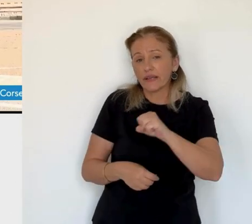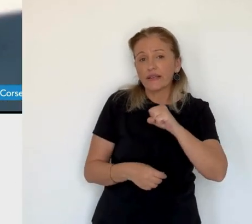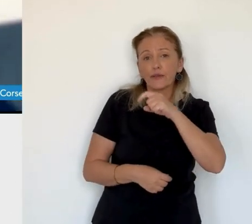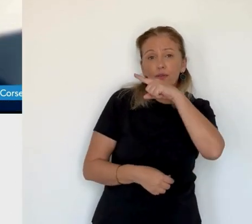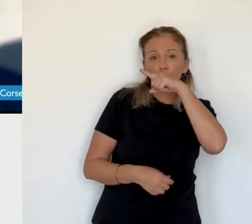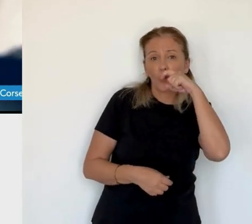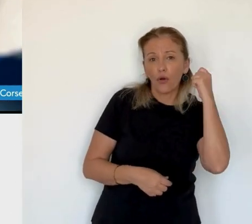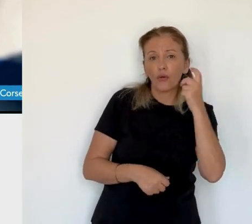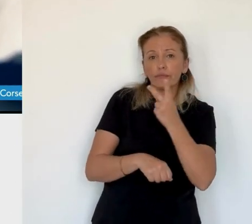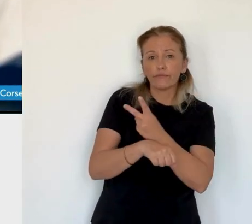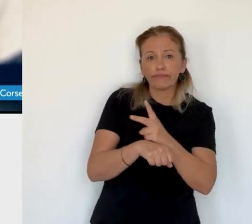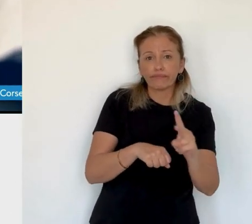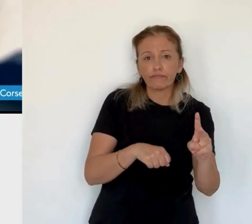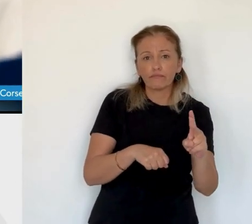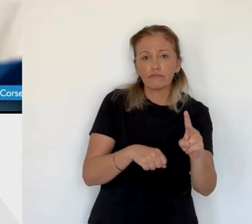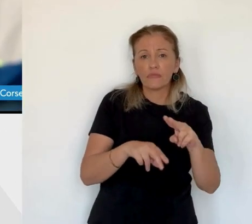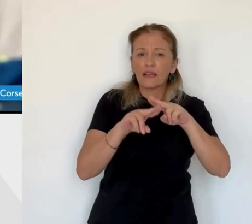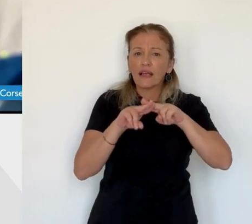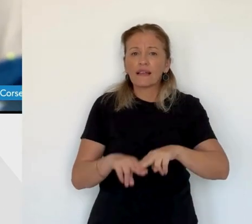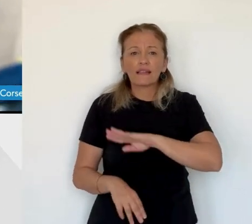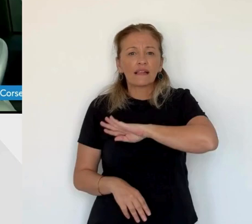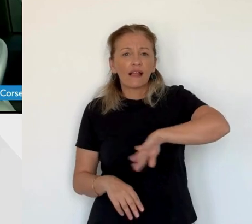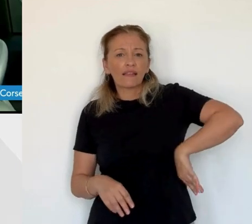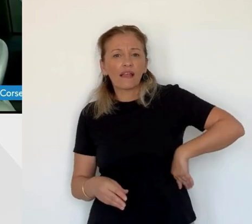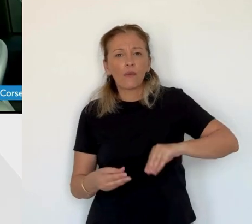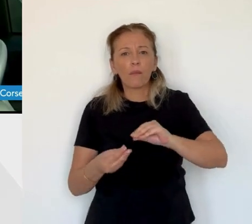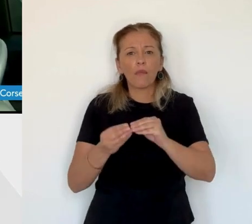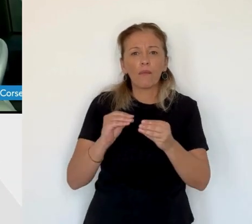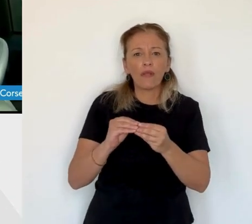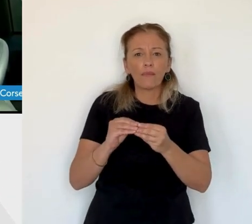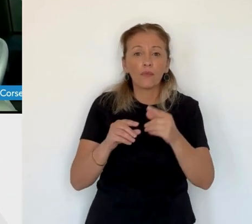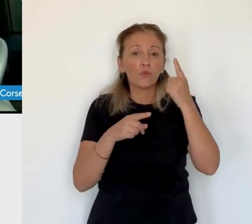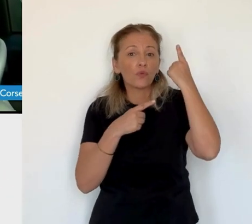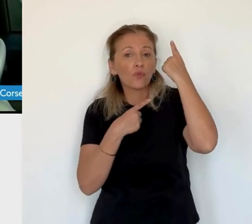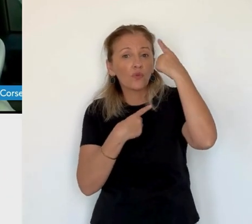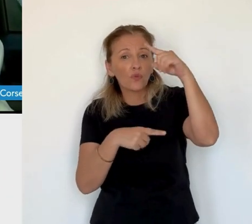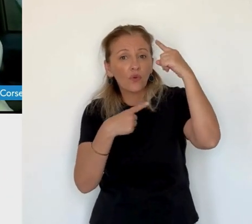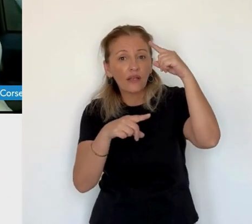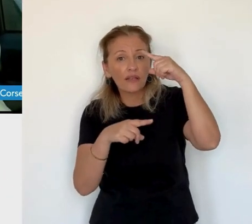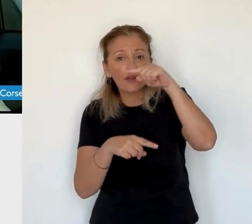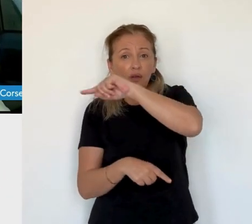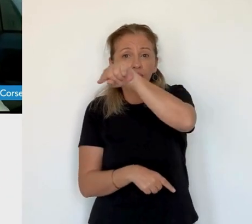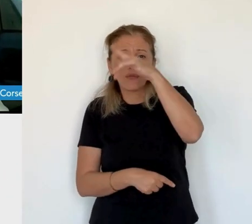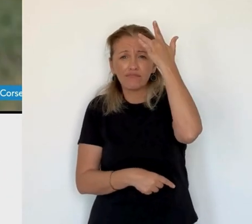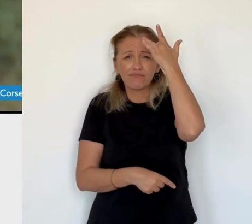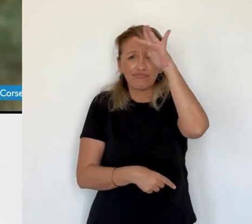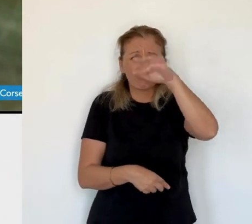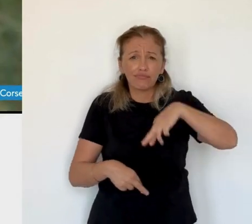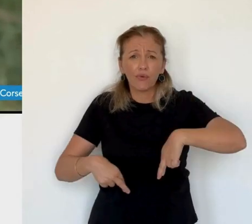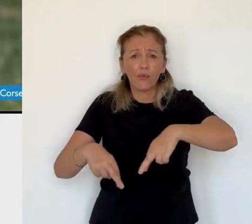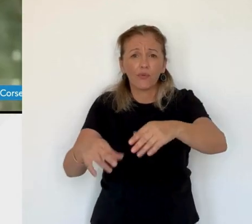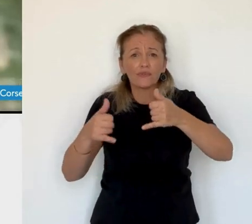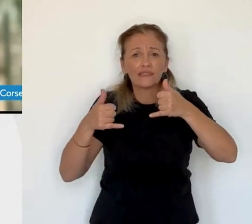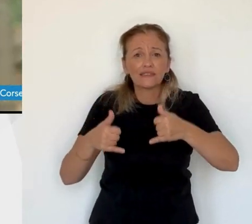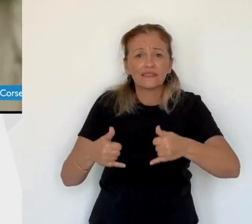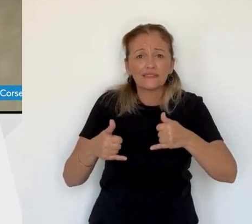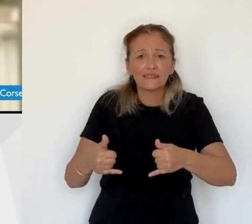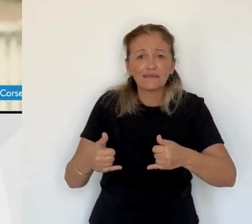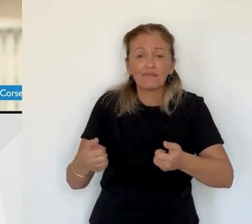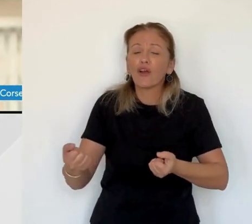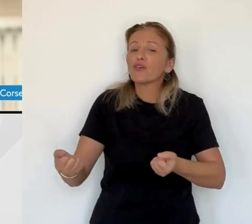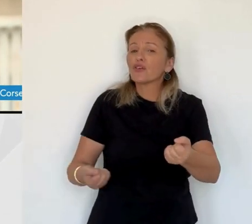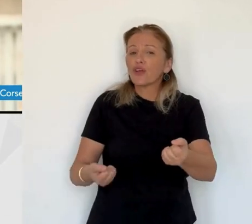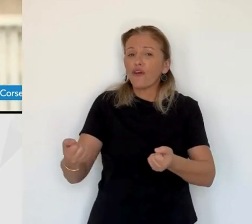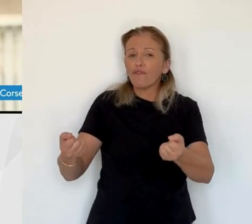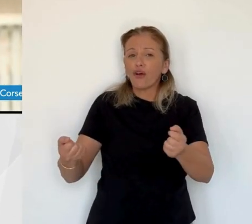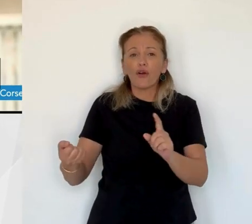une quasi-égalité pour les conduites alcoolisées, les excès de vitesse et l'emprise de stupéfiants détectés depuis peu. Reste